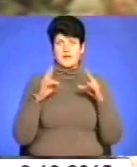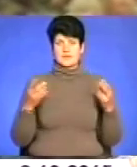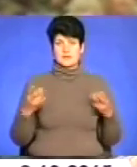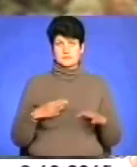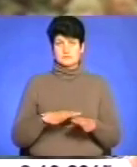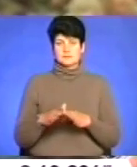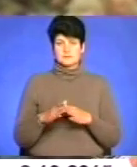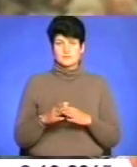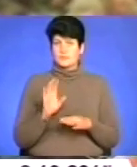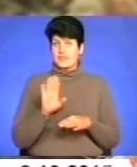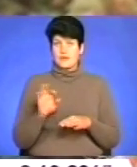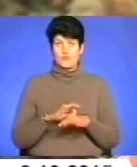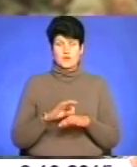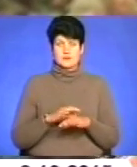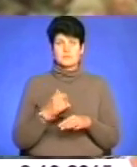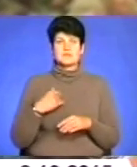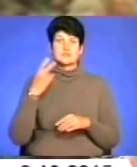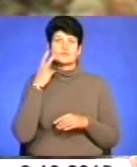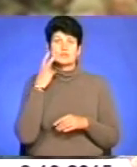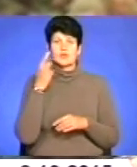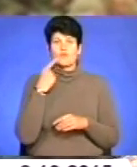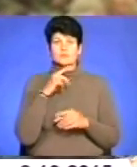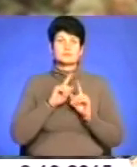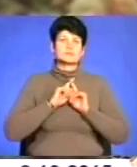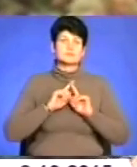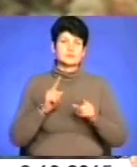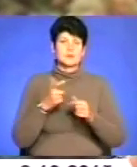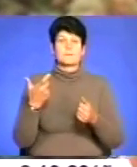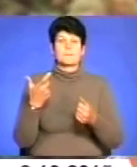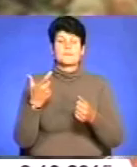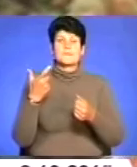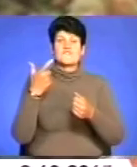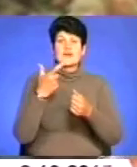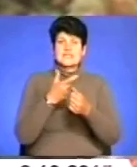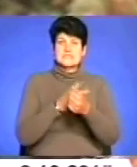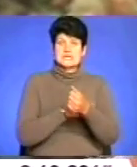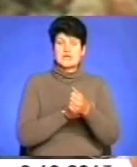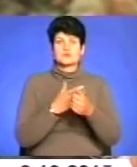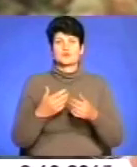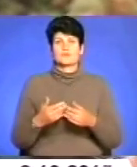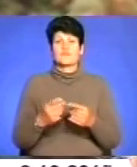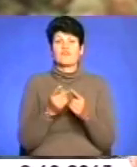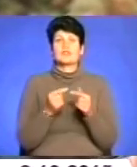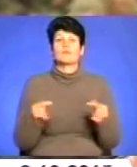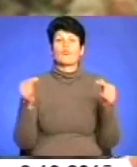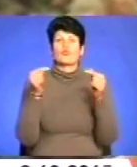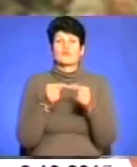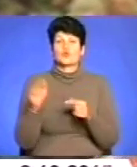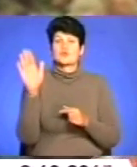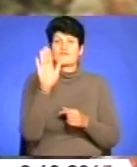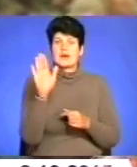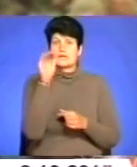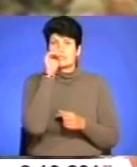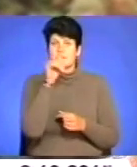дотримуватися, щоб не захворюватися? Ми завжди говоримо про специфічну профілактику, це про вакцинацію. Відповідно, з вересня